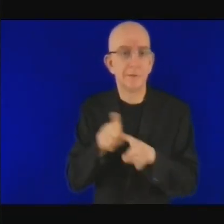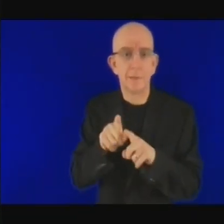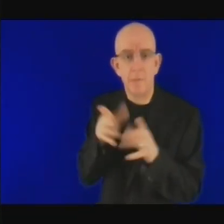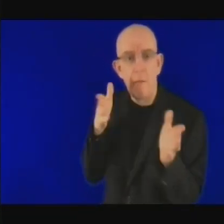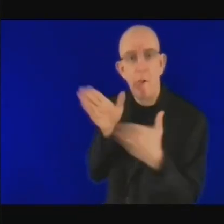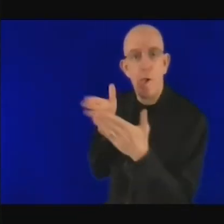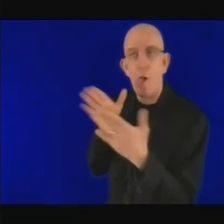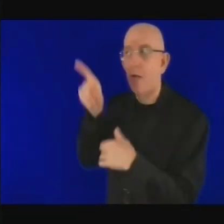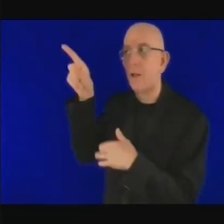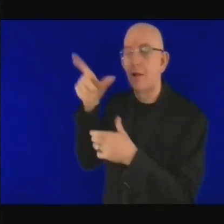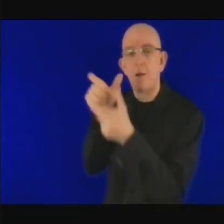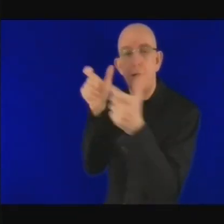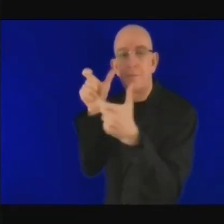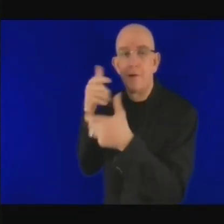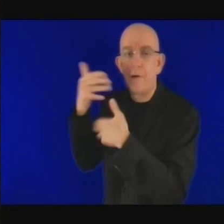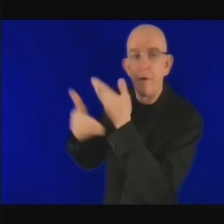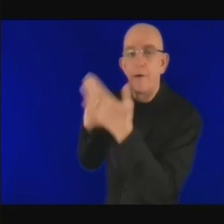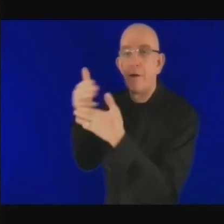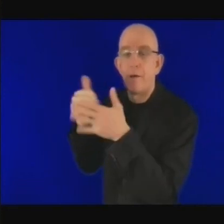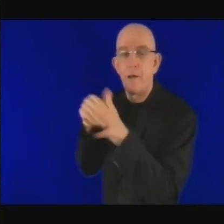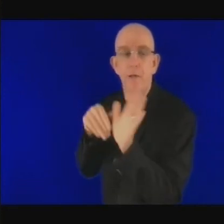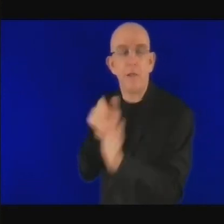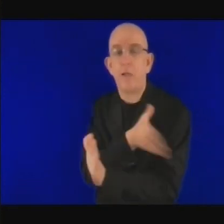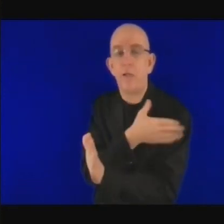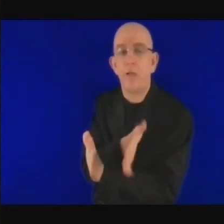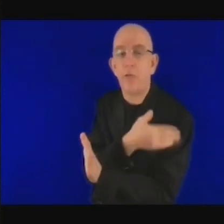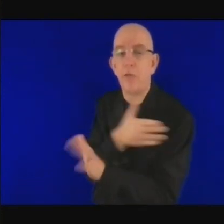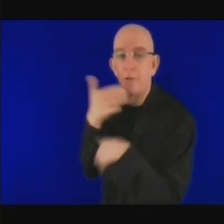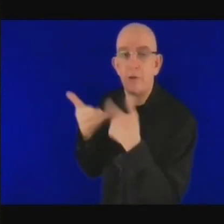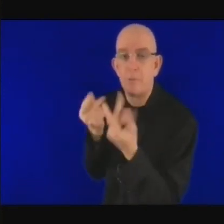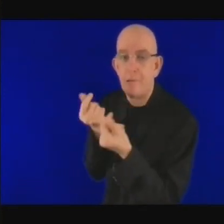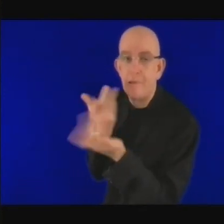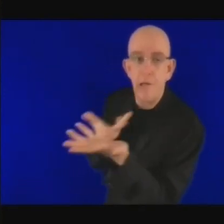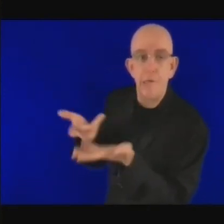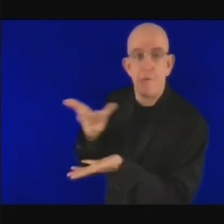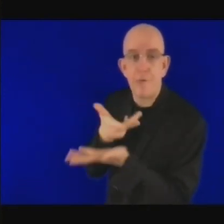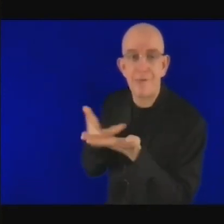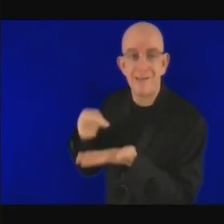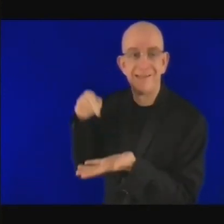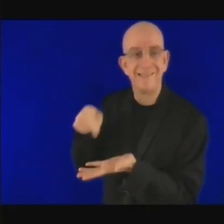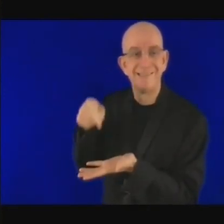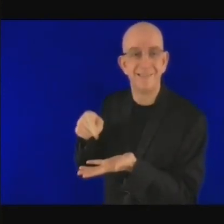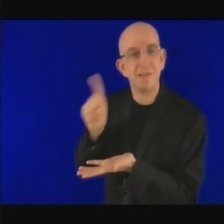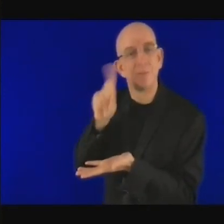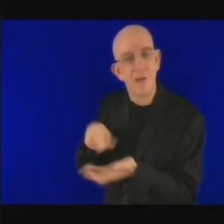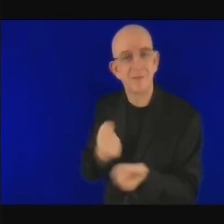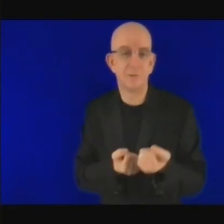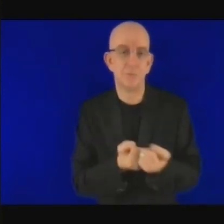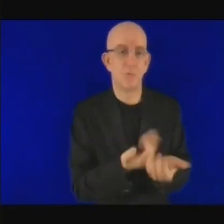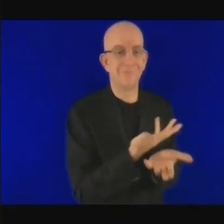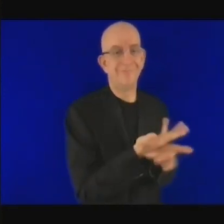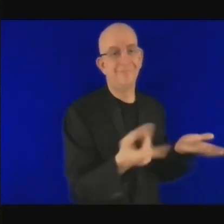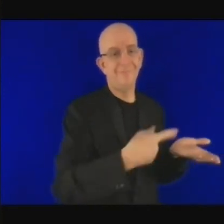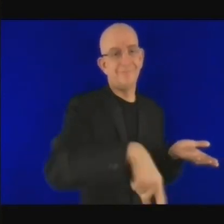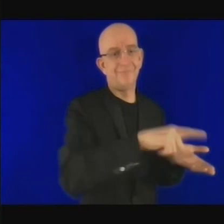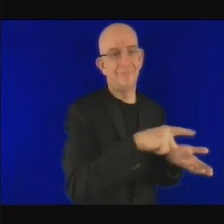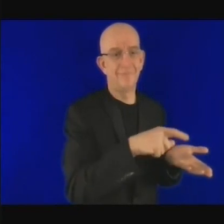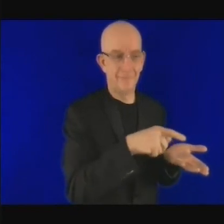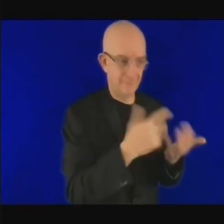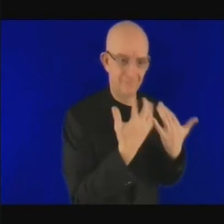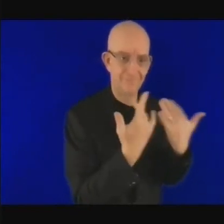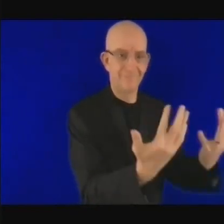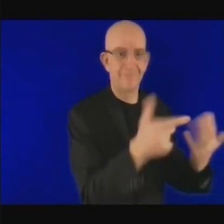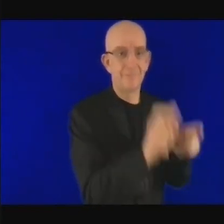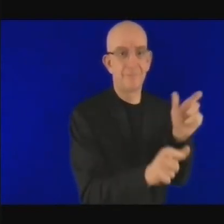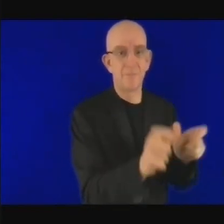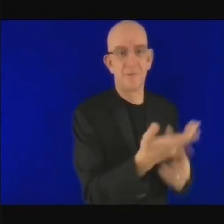il faut l'appui du secteur public regardez d'autres pays ils ont énormément de conseillers des personnes qui les orientent il faut